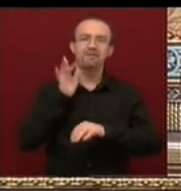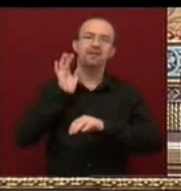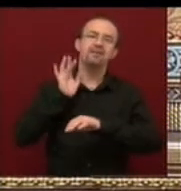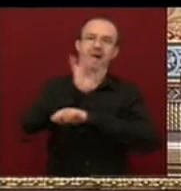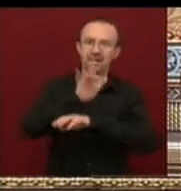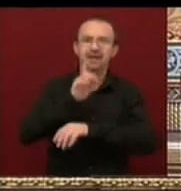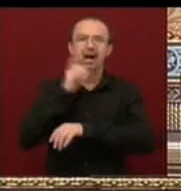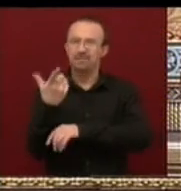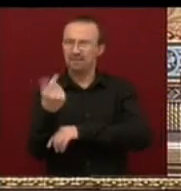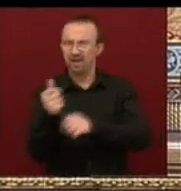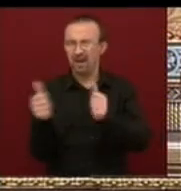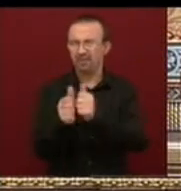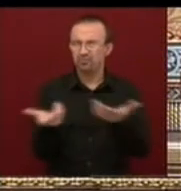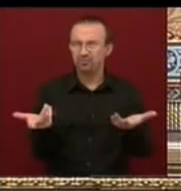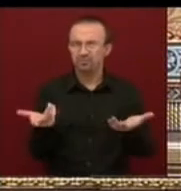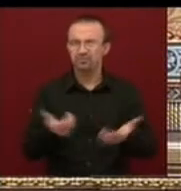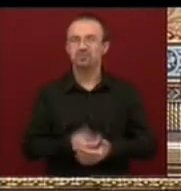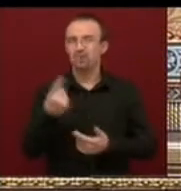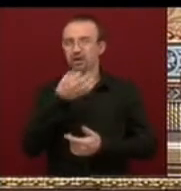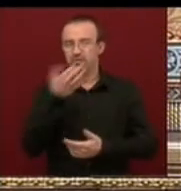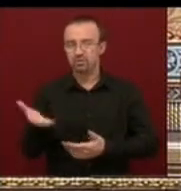támogatásával címmel. Parancsoljon. Önél szó.